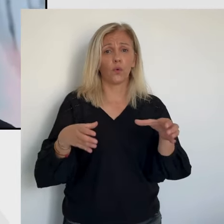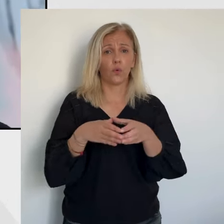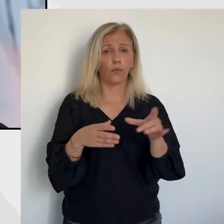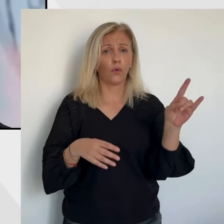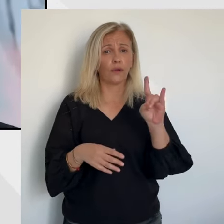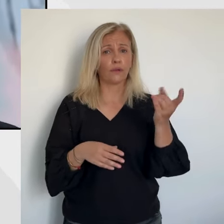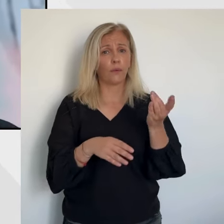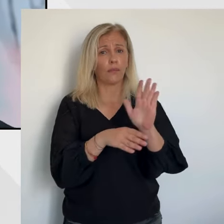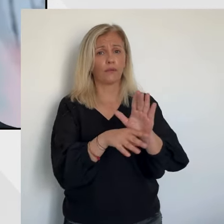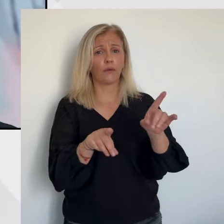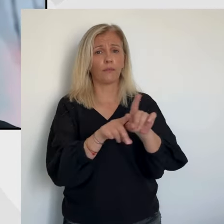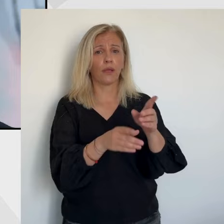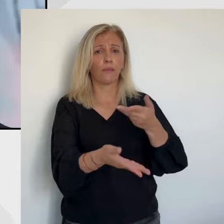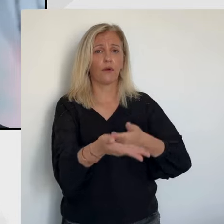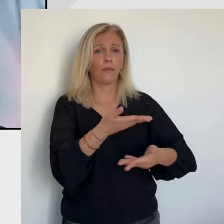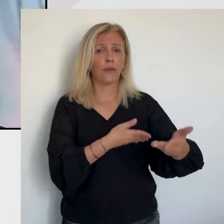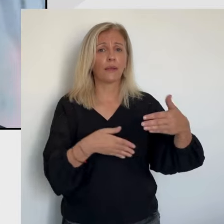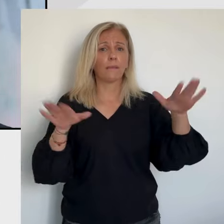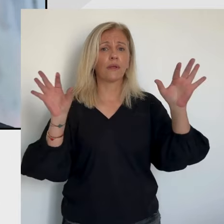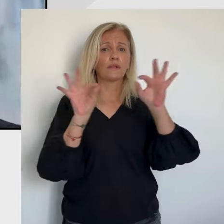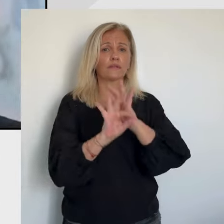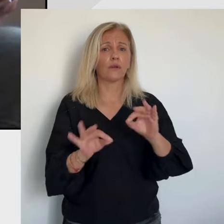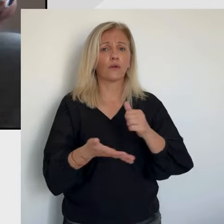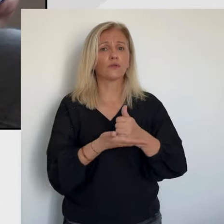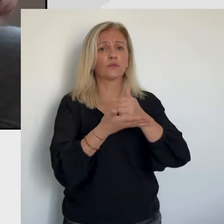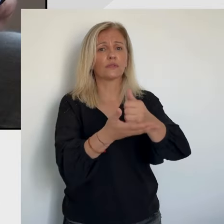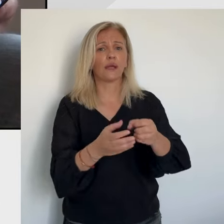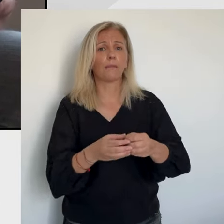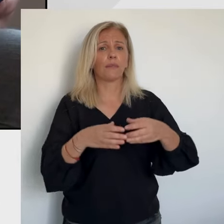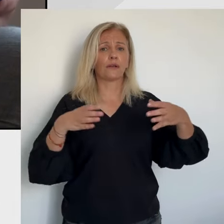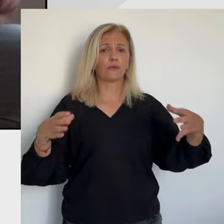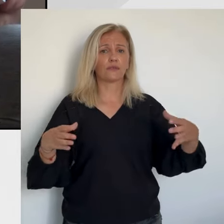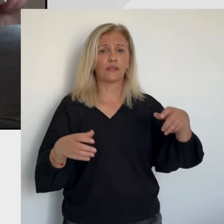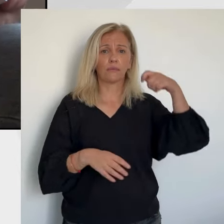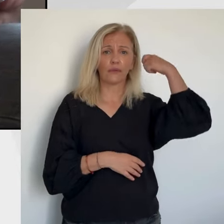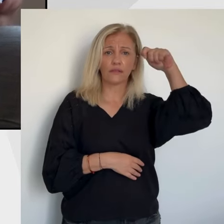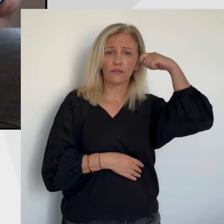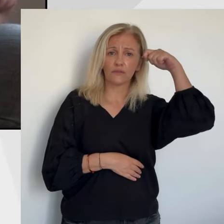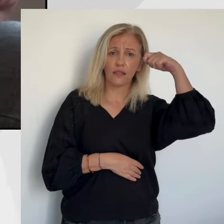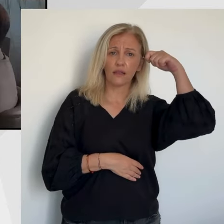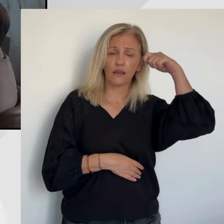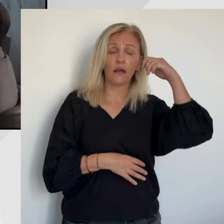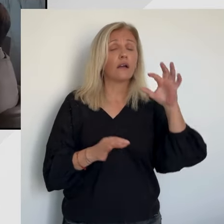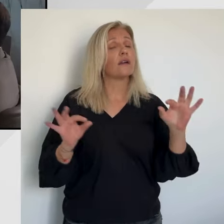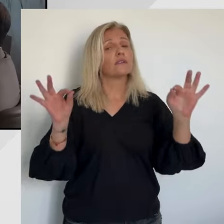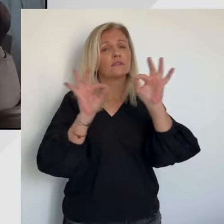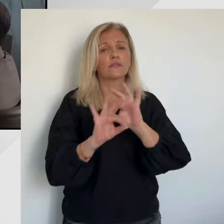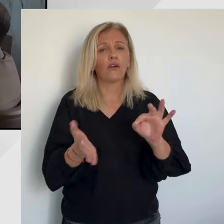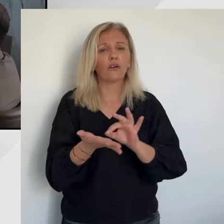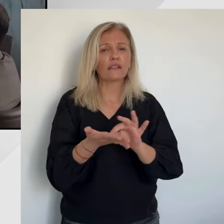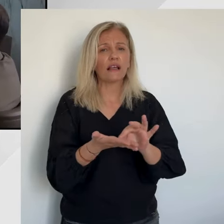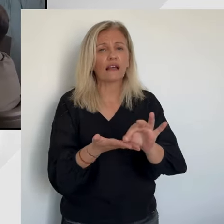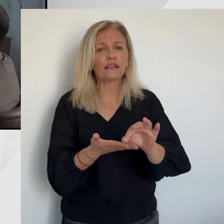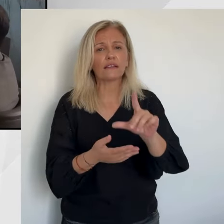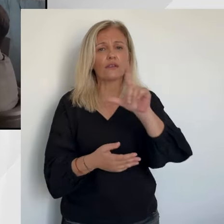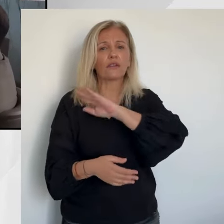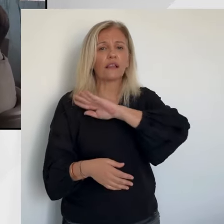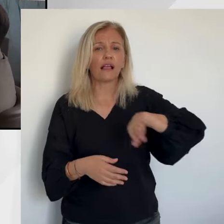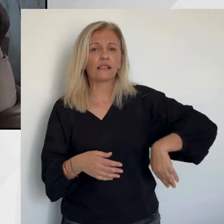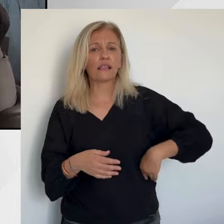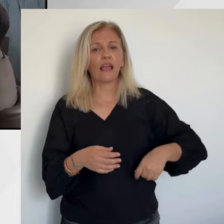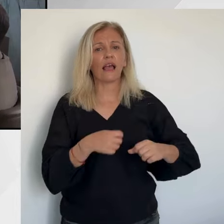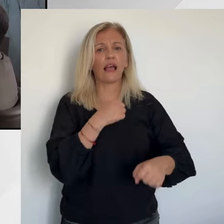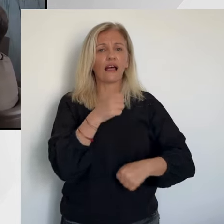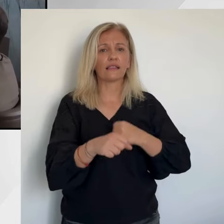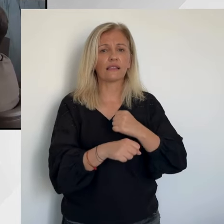redémarre. Le député sortant et président du groupe Horizon repart sur la même bannière, avec le même suppléant, mais cette fois-ci, pas dans la majorité présidentielle.